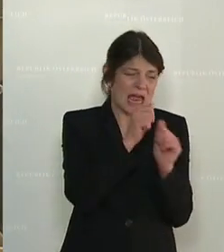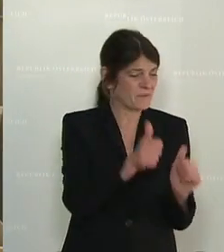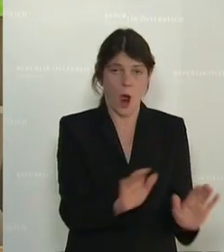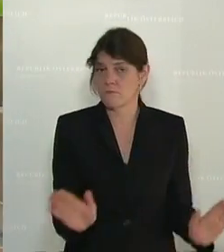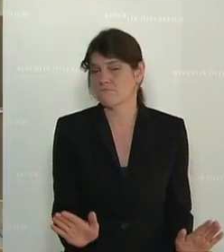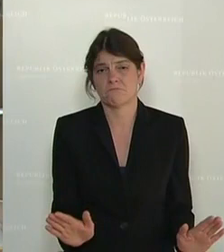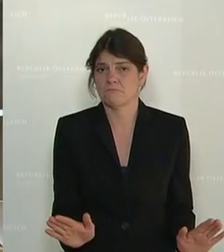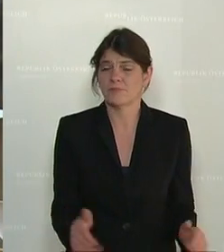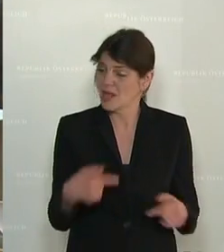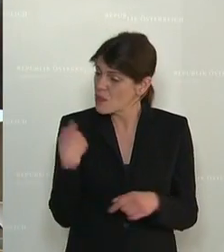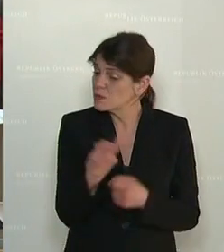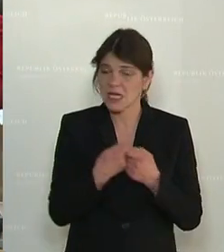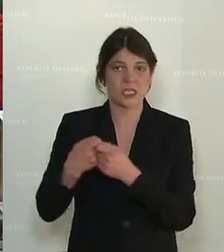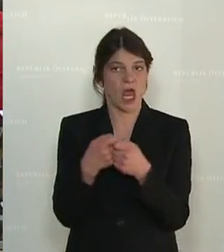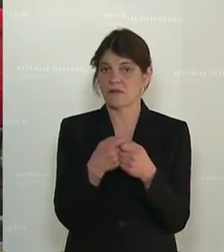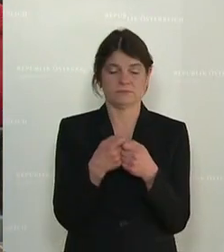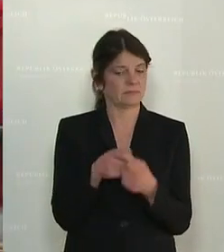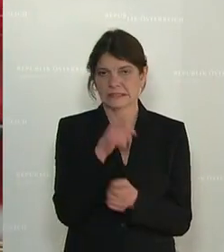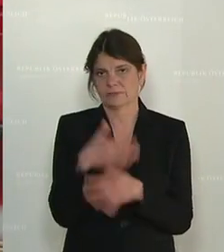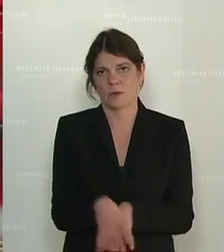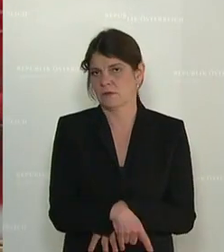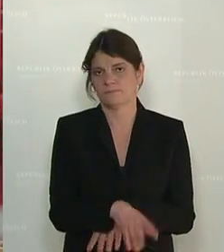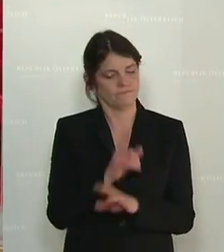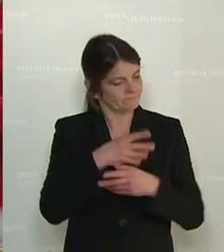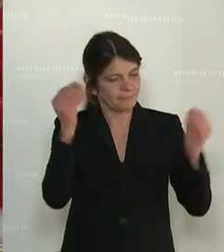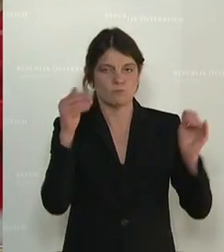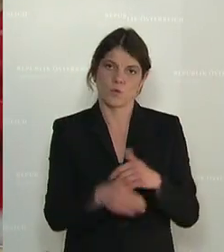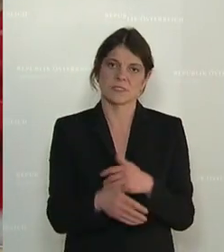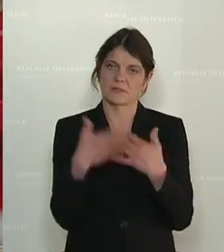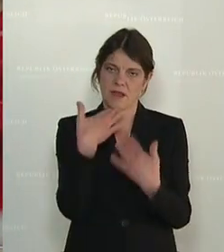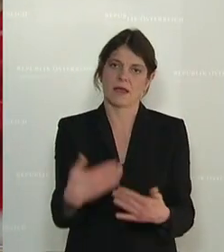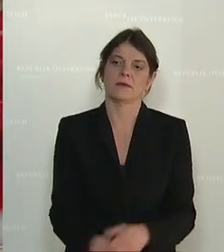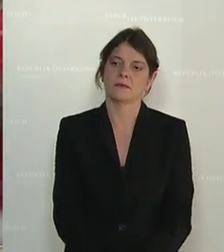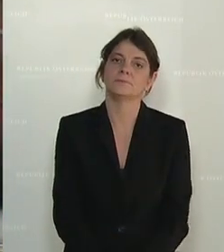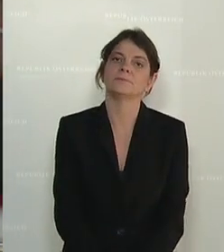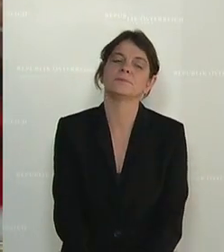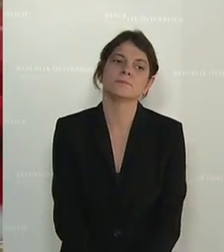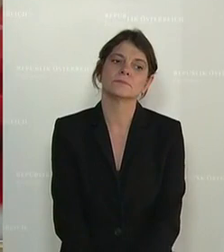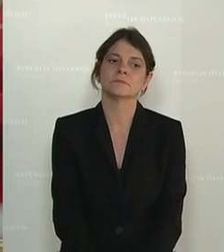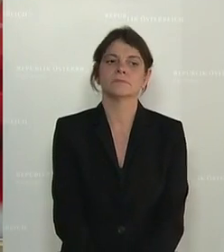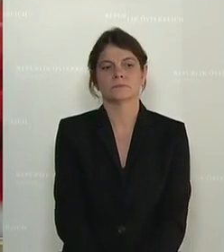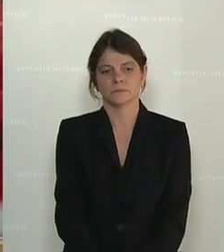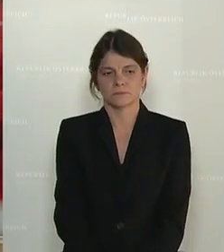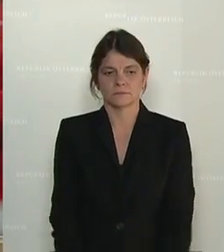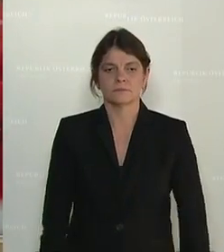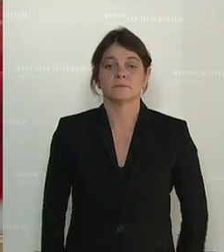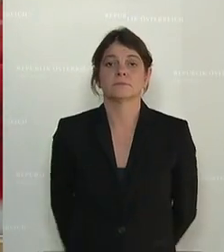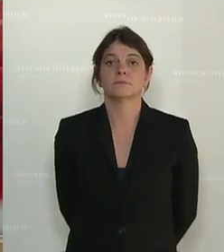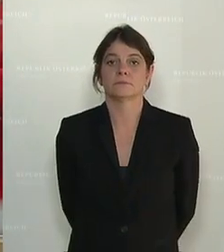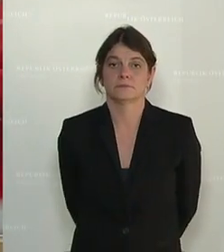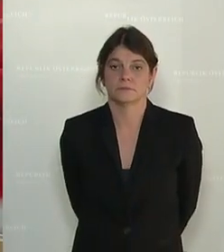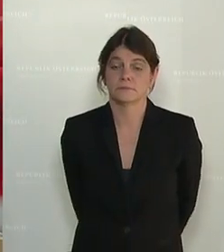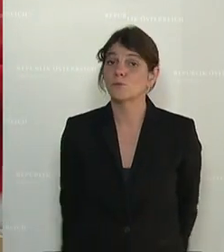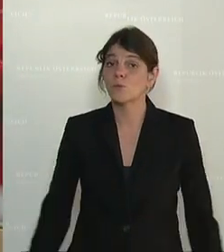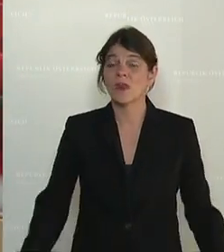immer, hat in unserer Gesellschaft keinen Platz. Danke. So, Romana Deckenbacher von der ÖVP mit